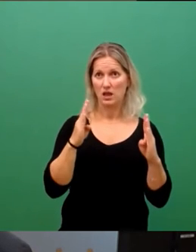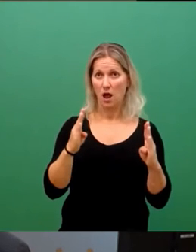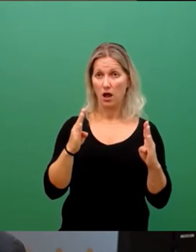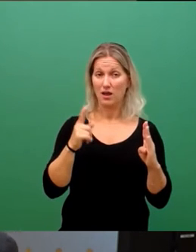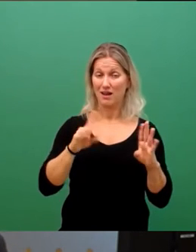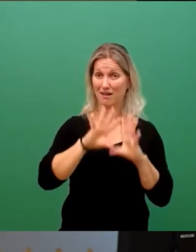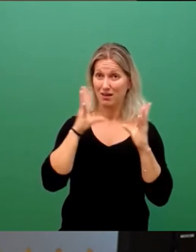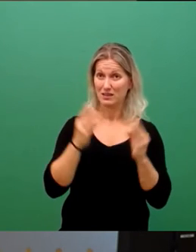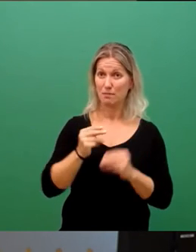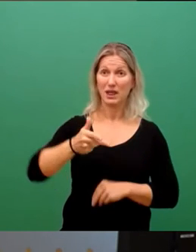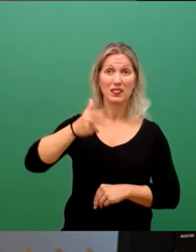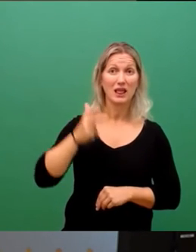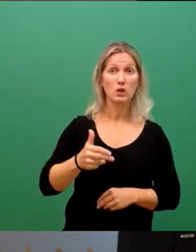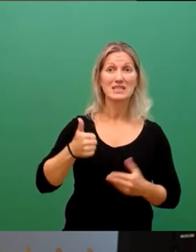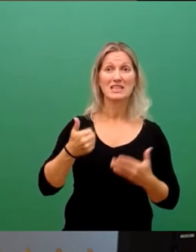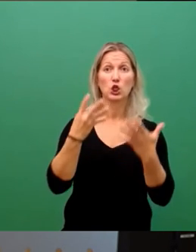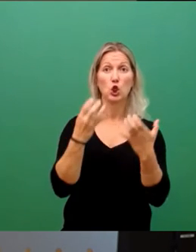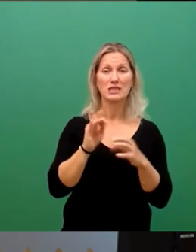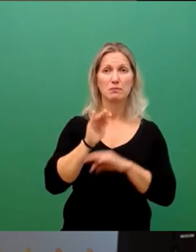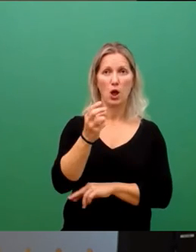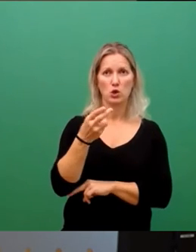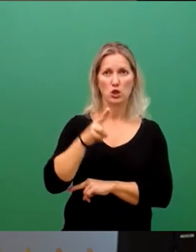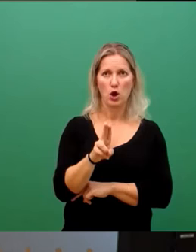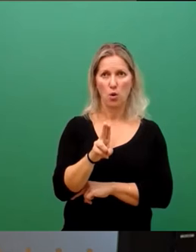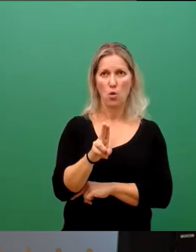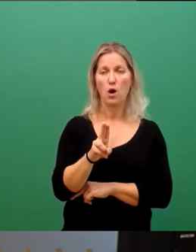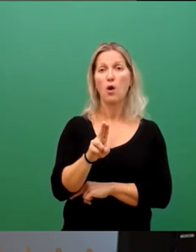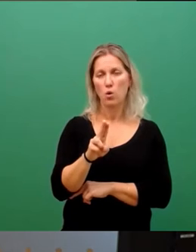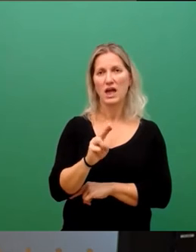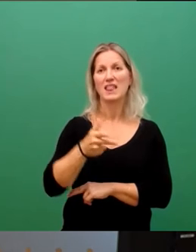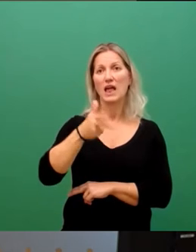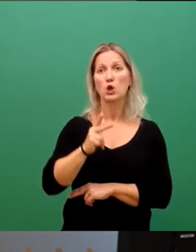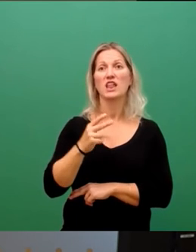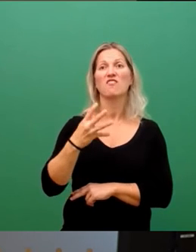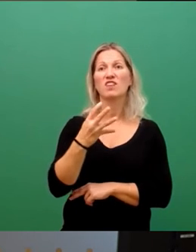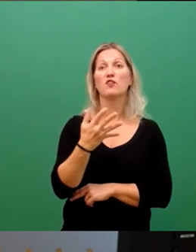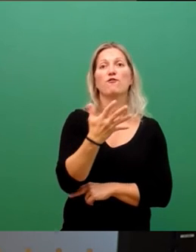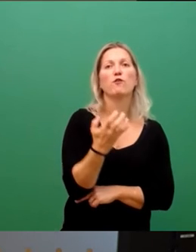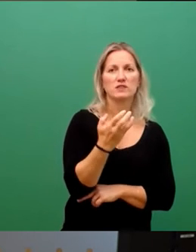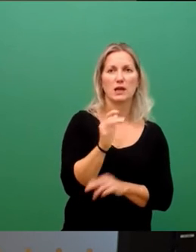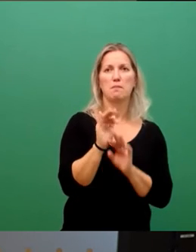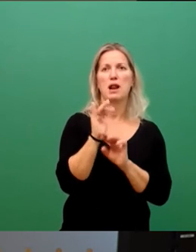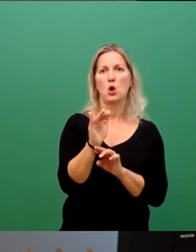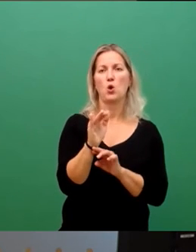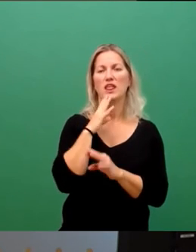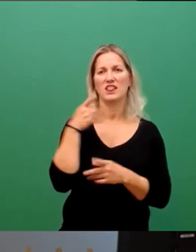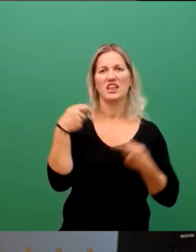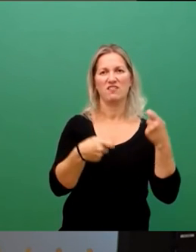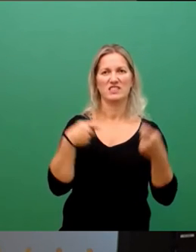396 Millionen Euro bzw. 354 Millionen Euro investiert.